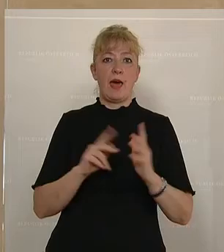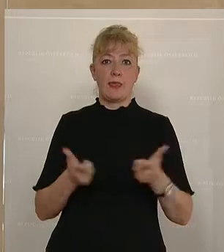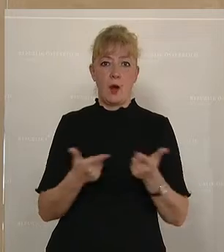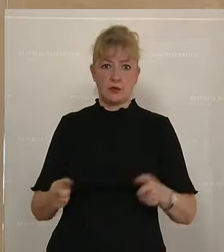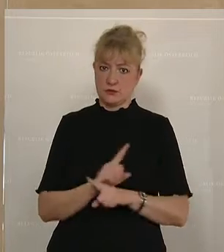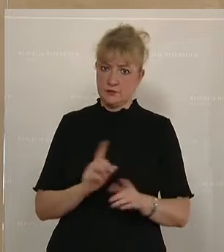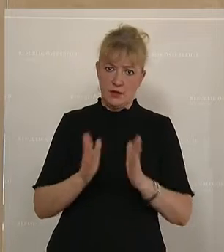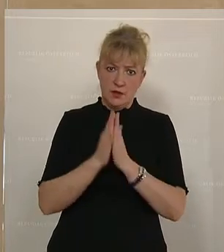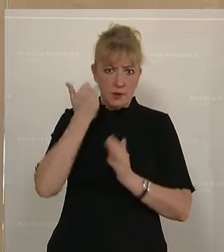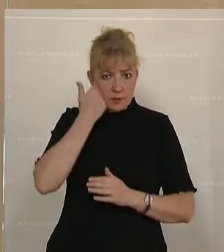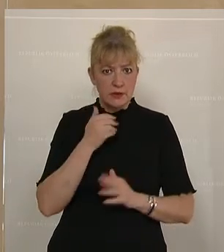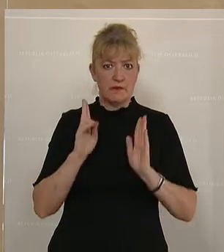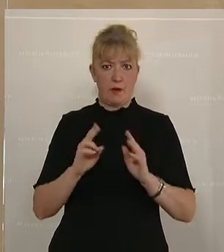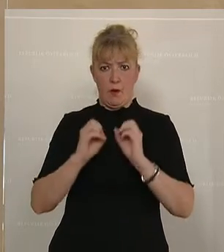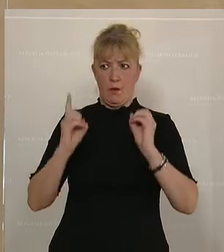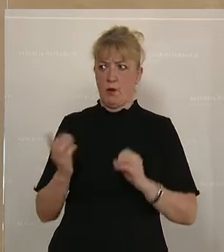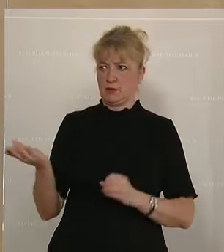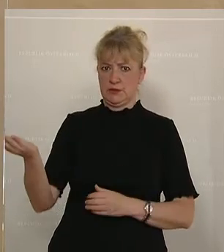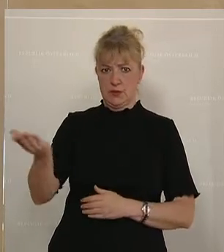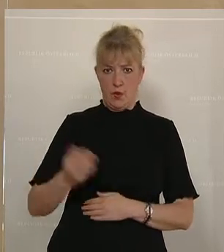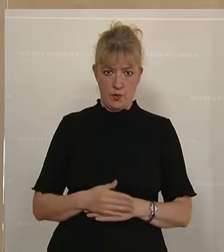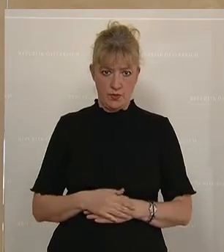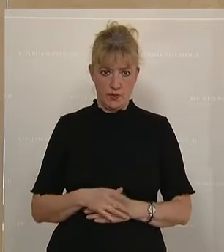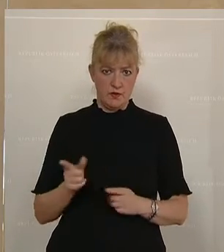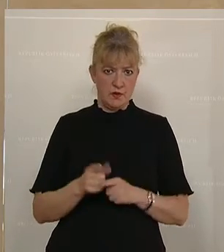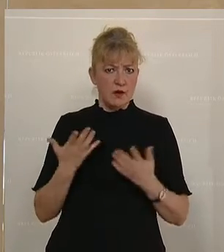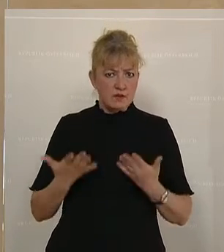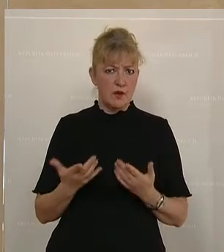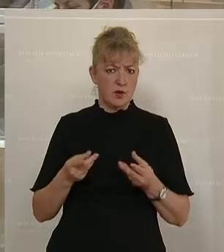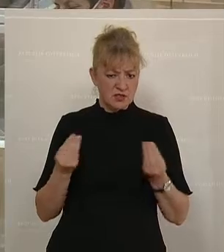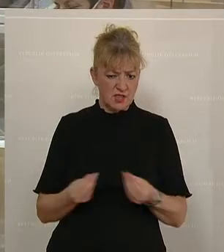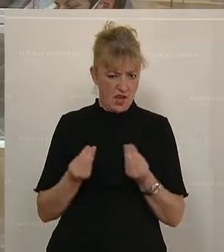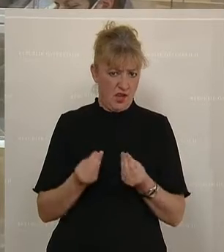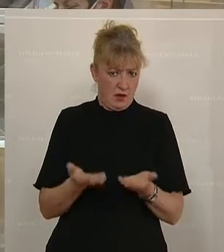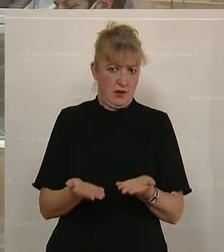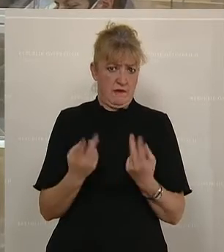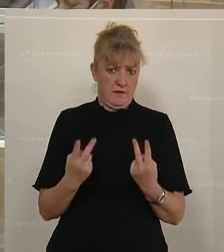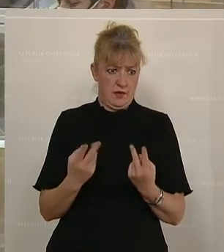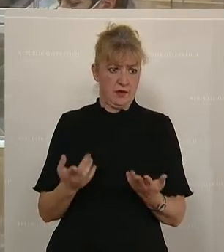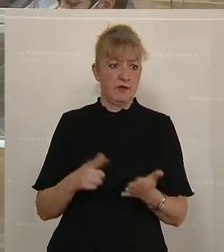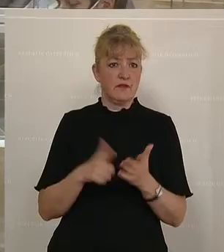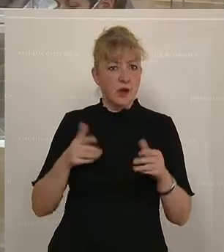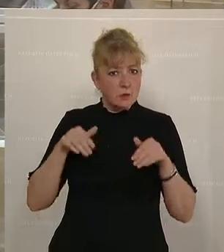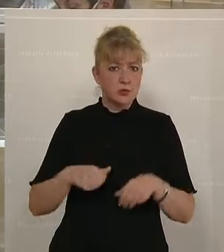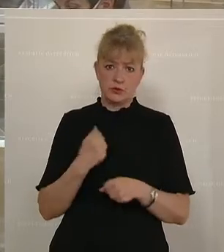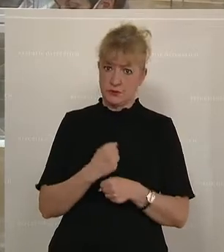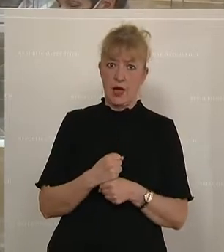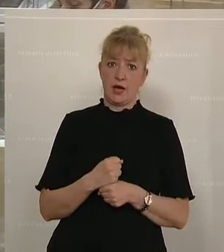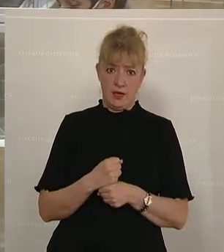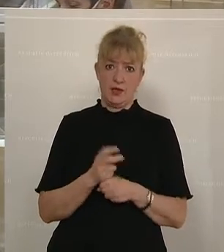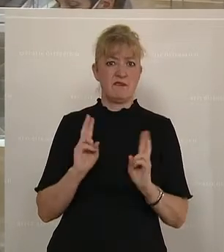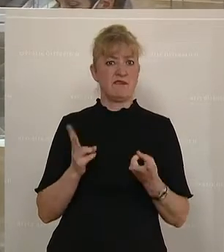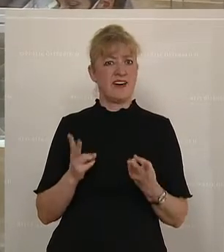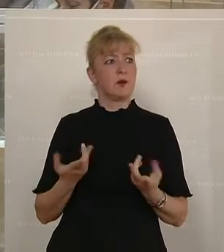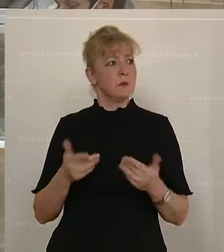bitte wirklich die Opposition, bei solchen schwerwiegenden Sachen, die gemacht werden müssen, weil ein